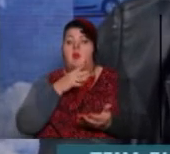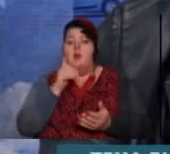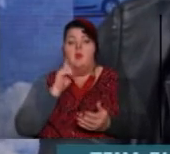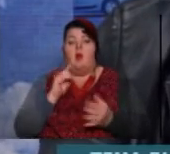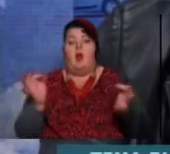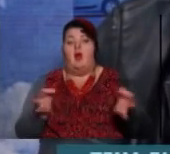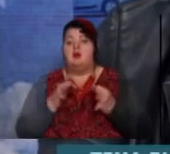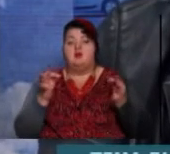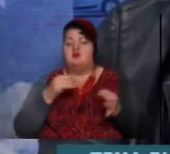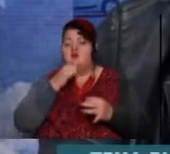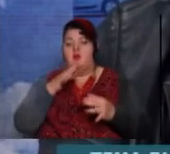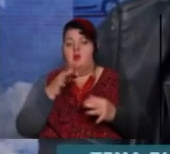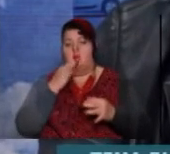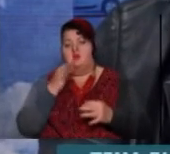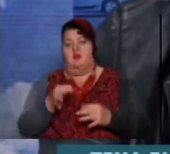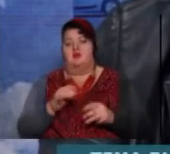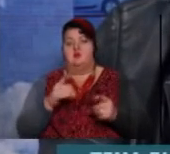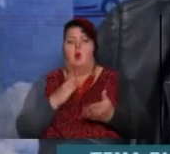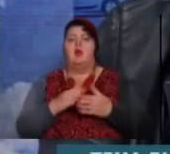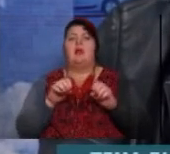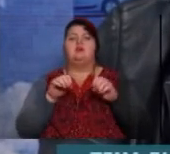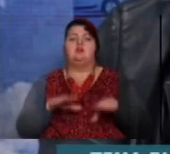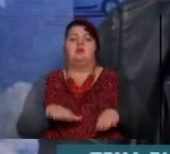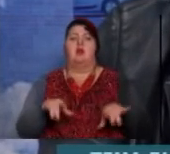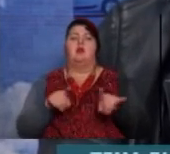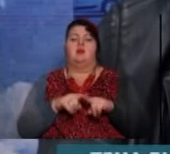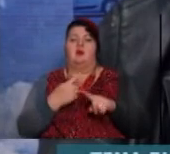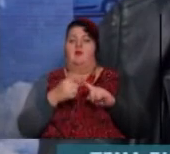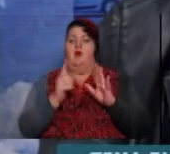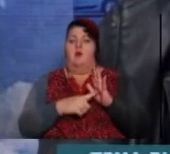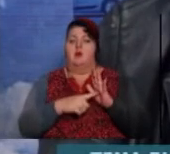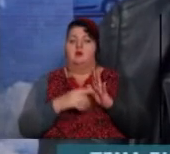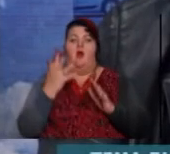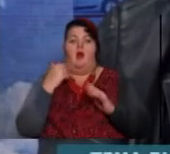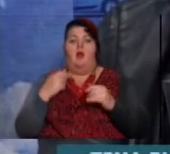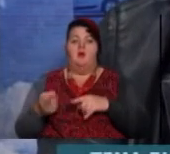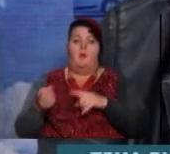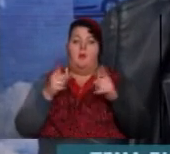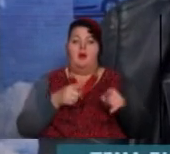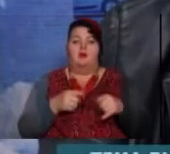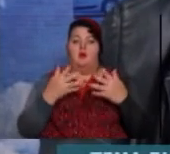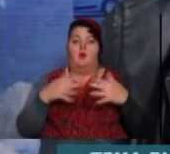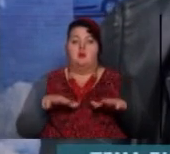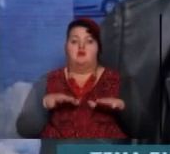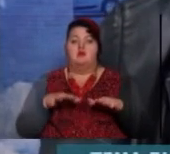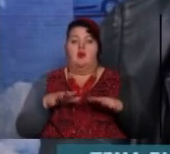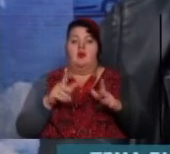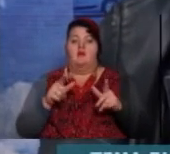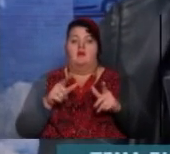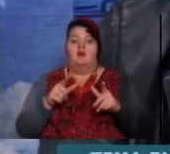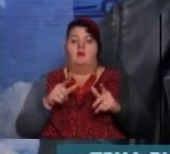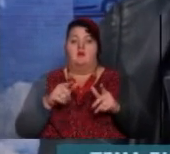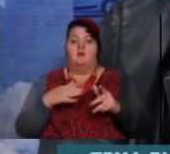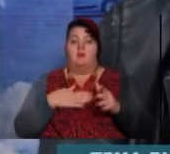нічого не можу заявити о том, що є решення для цього питання. Ну, коли ми перейдемо уже в комунальну структуру,